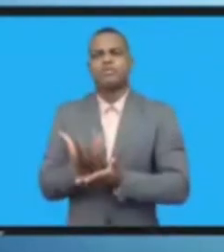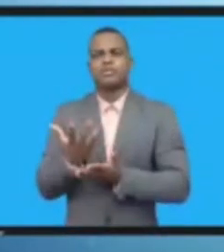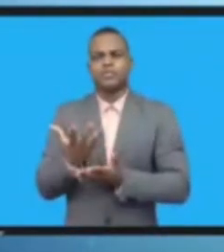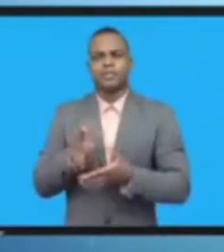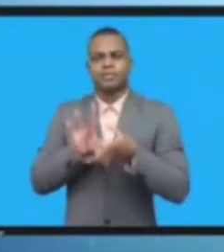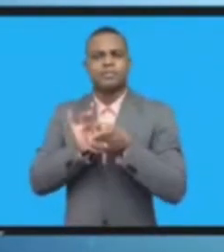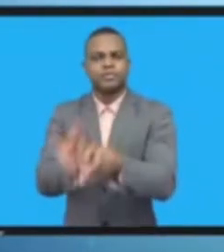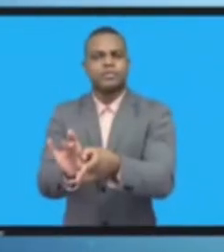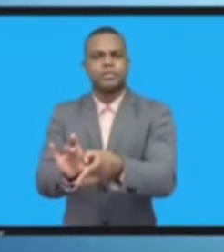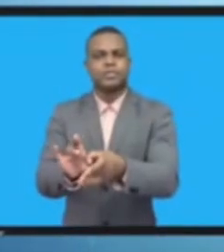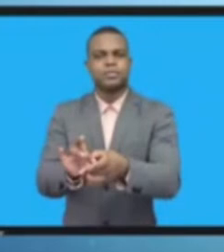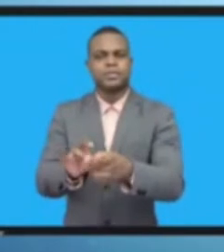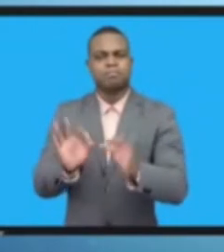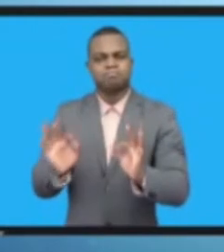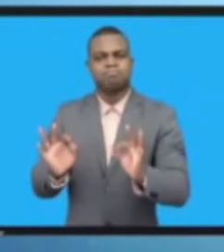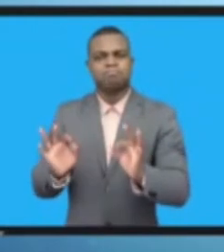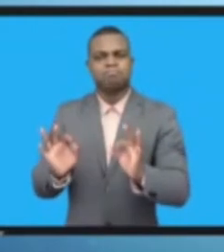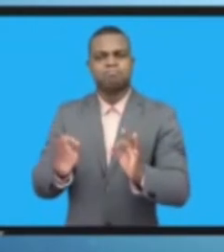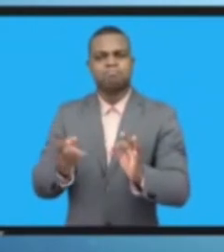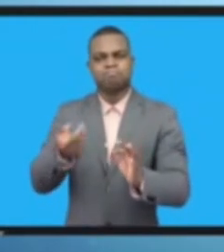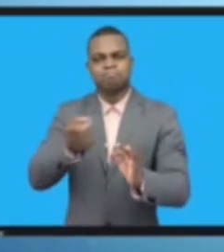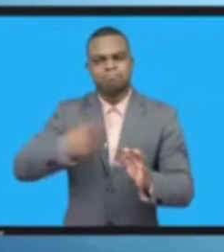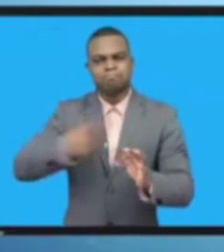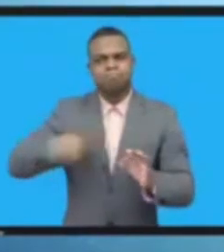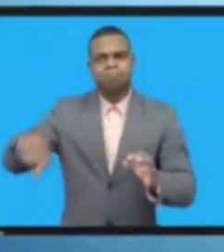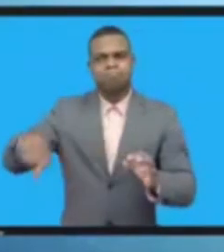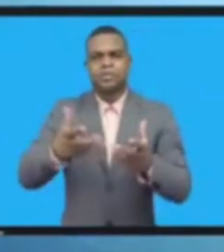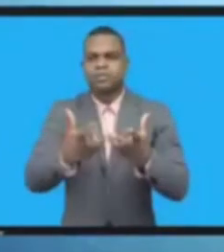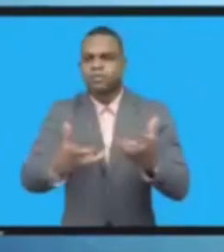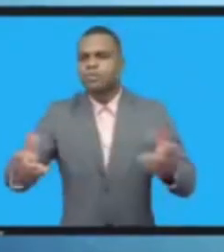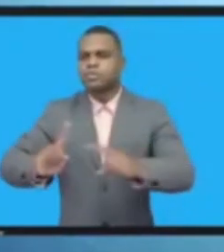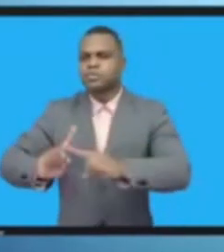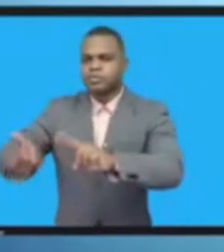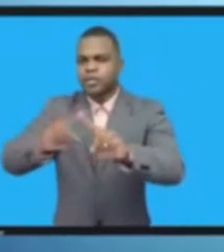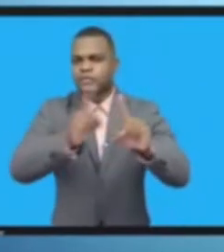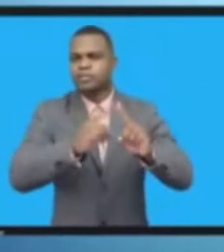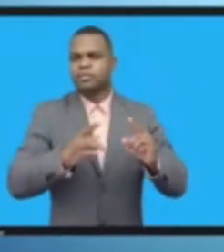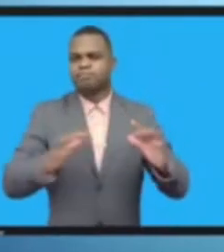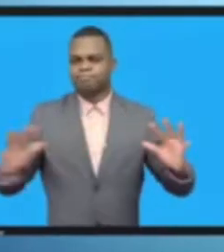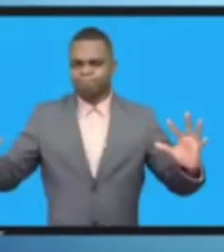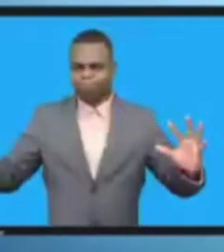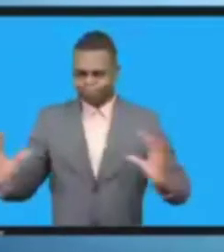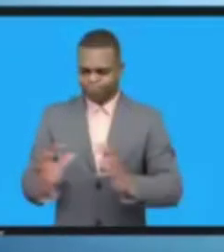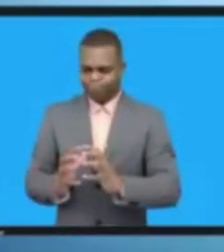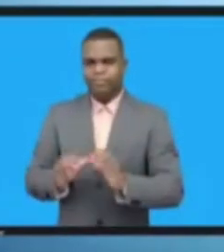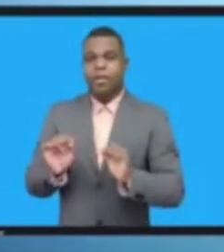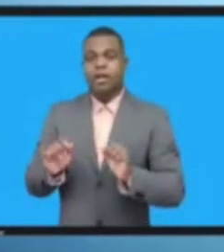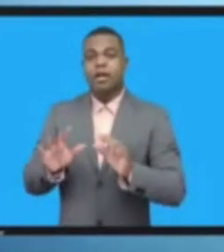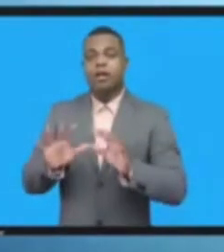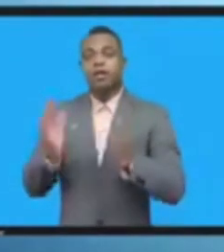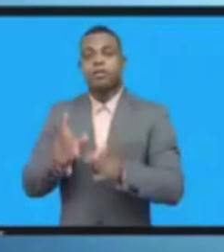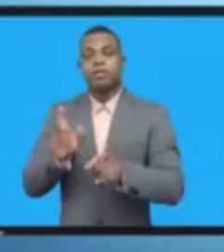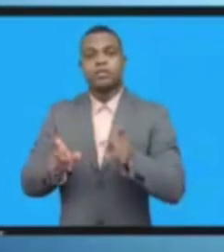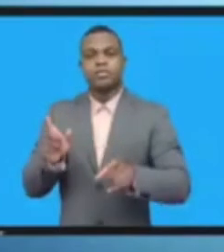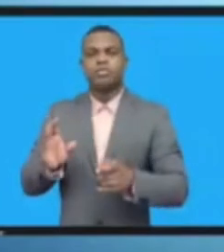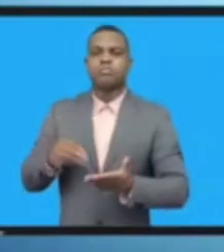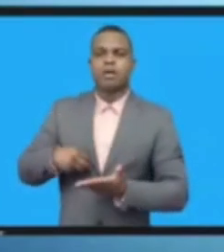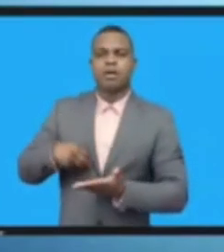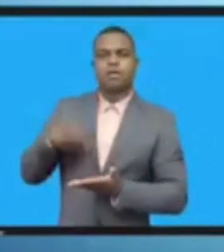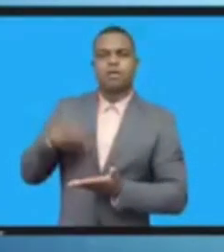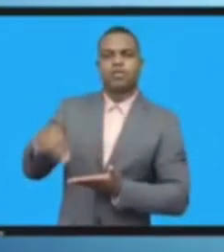جميعاً وبالتالي نستطيع في هذه الحالة أن نحقق رؤية الاتفاق الرقمي العالمي